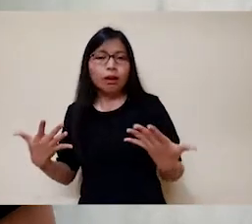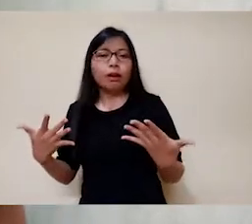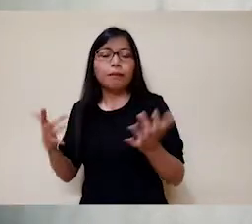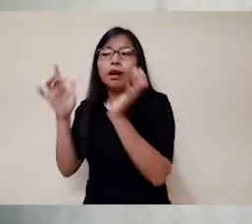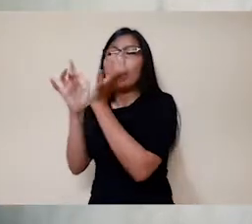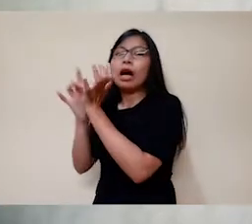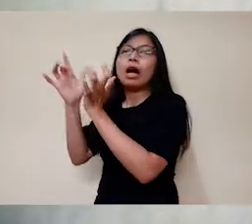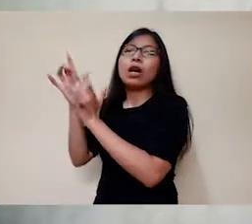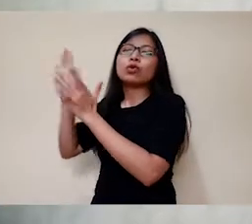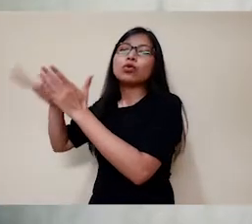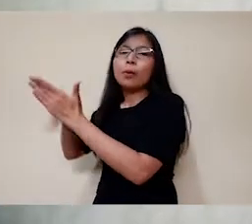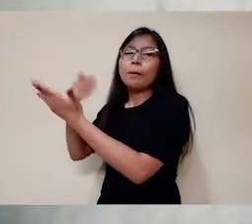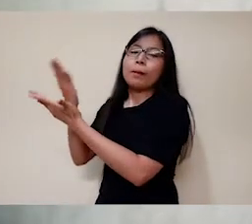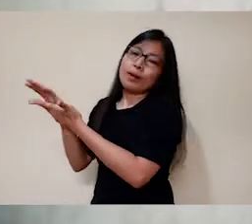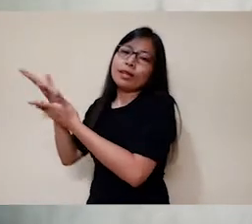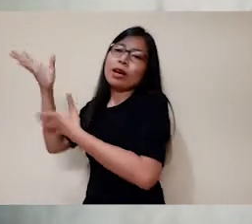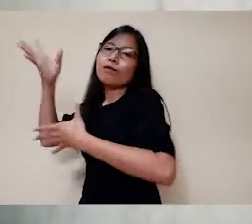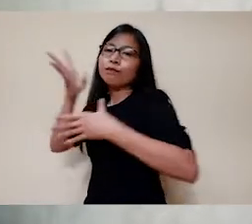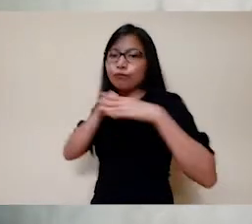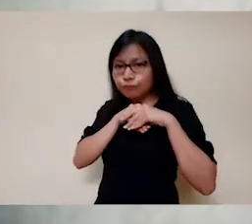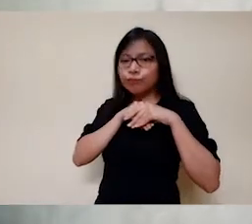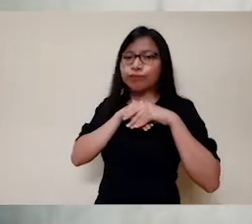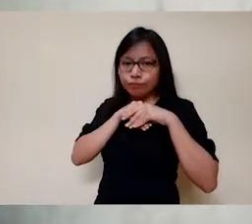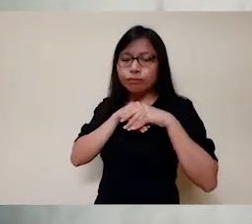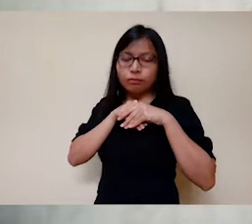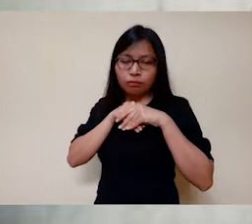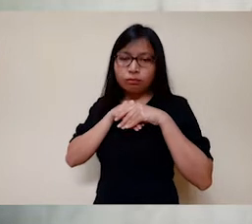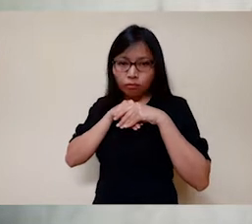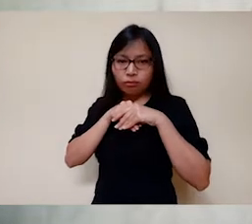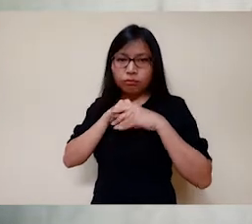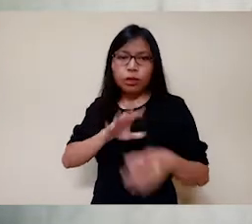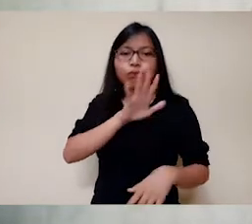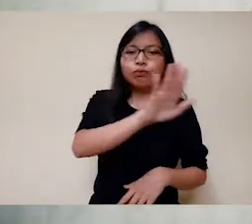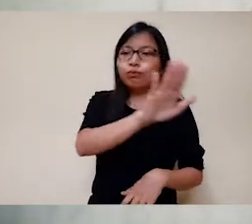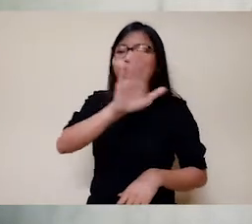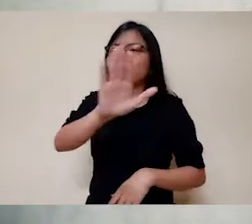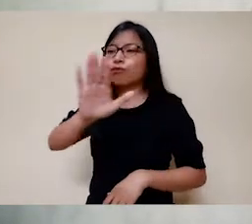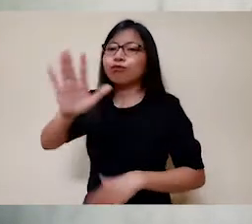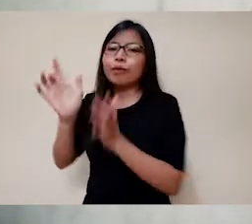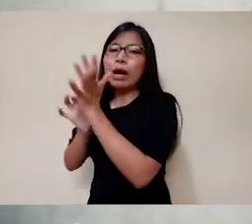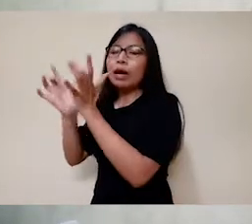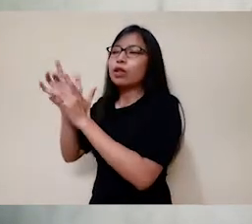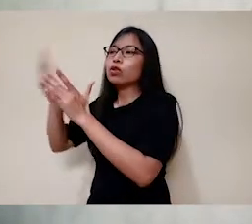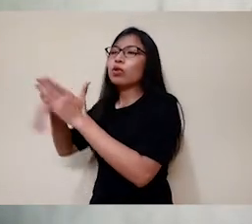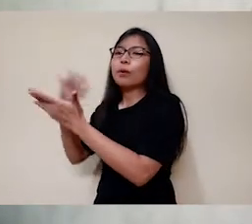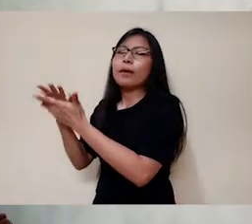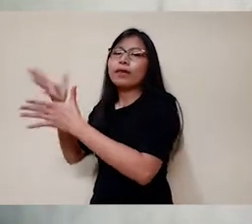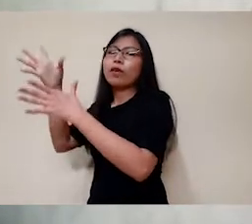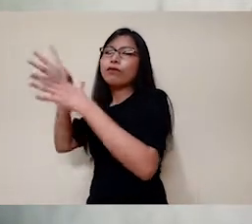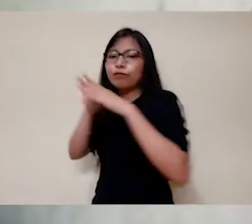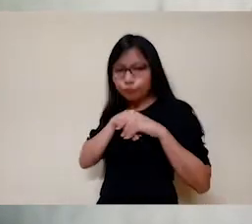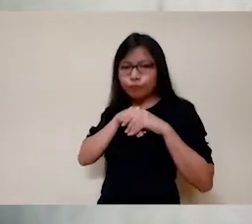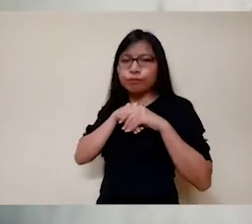Artinya setiap orang harus mati di dalam Kristus. Mati di dalam Kristus dalam arti pada saat